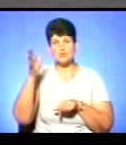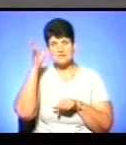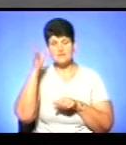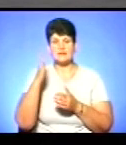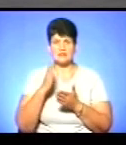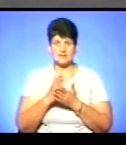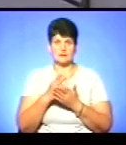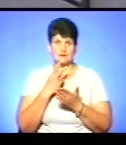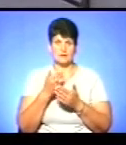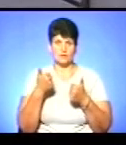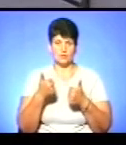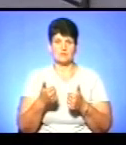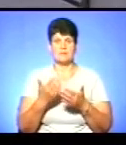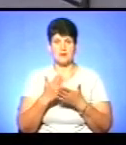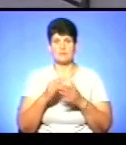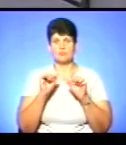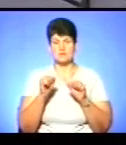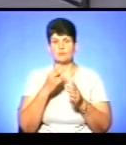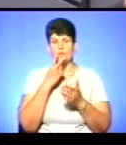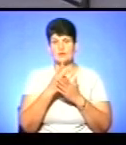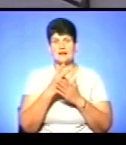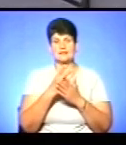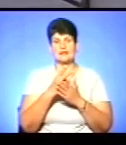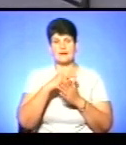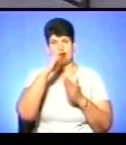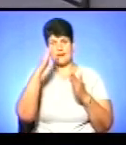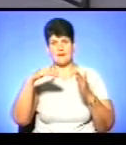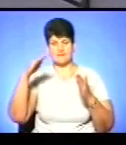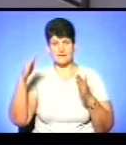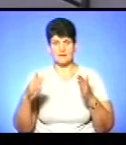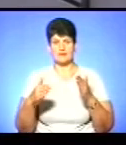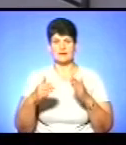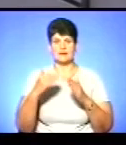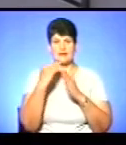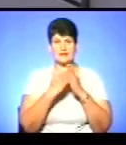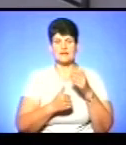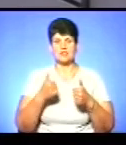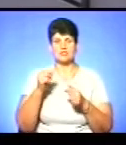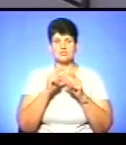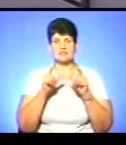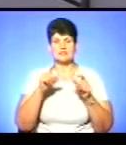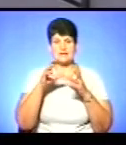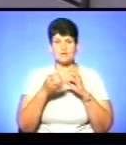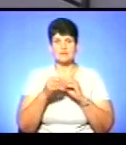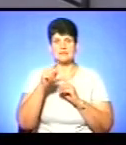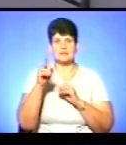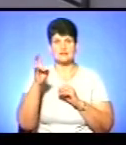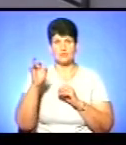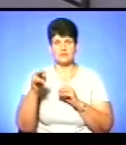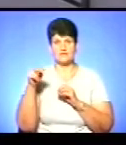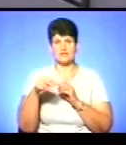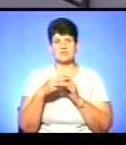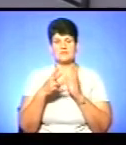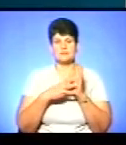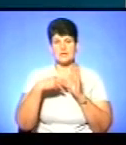власне, виправдився. Але ми маємо можливість переглянути графіку, інший рейтинг шкіл за результатами ЗНО по 2018